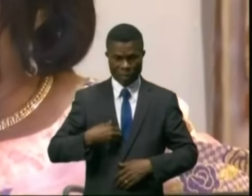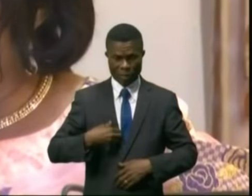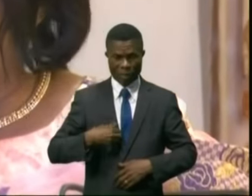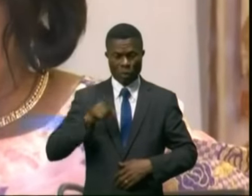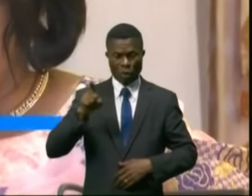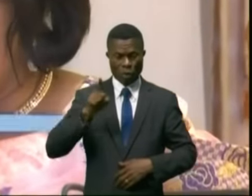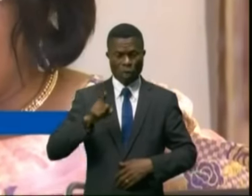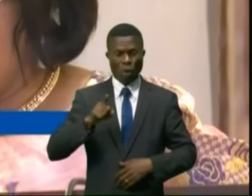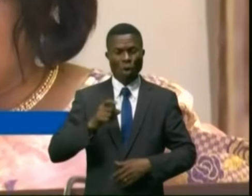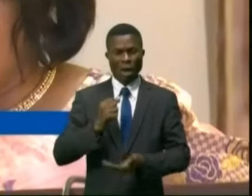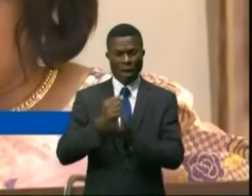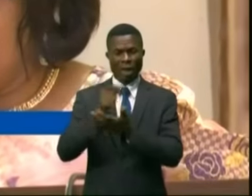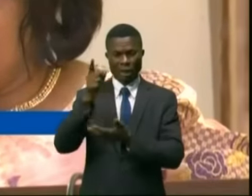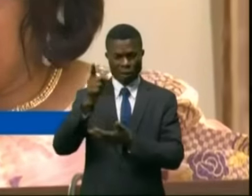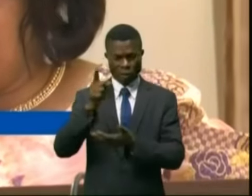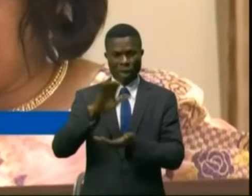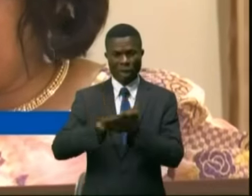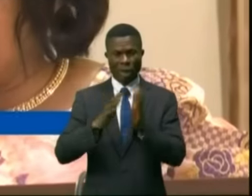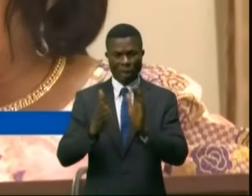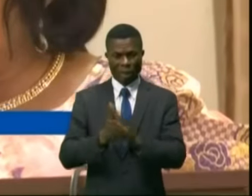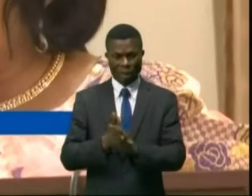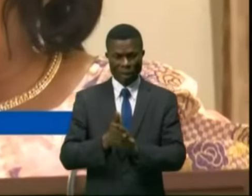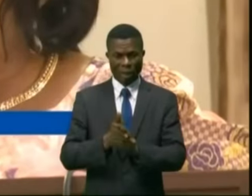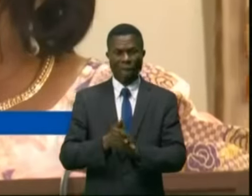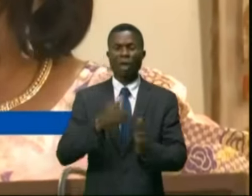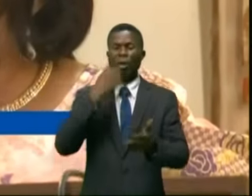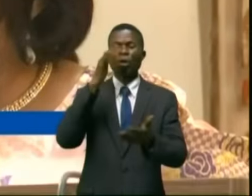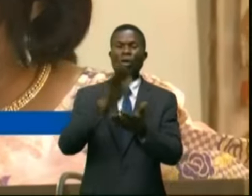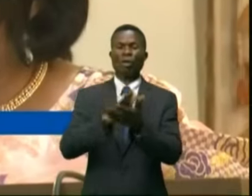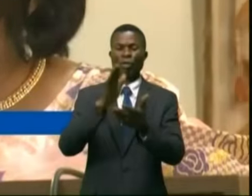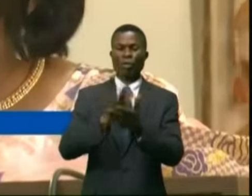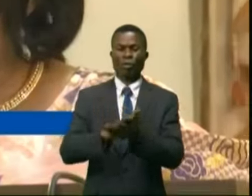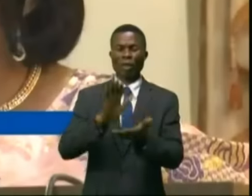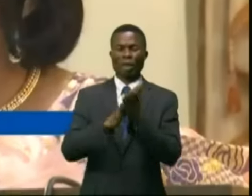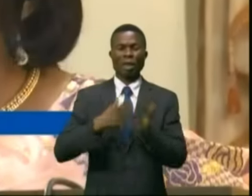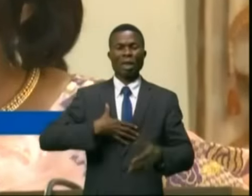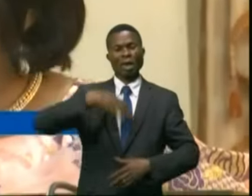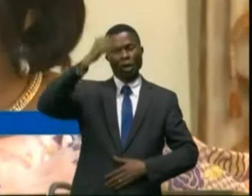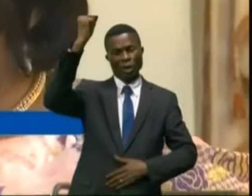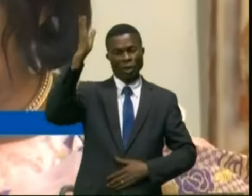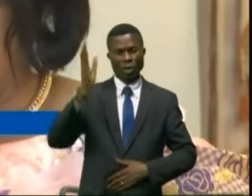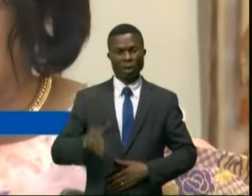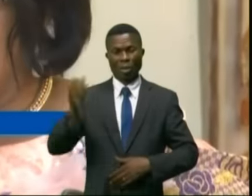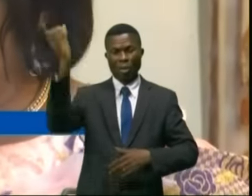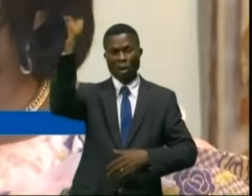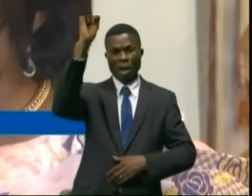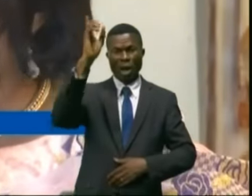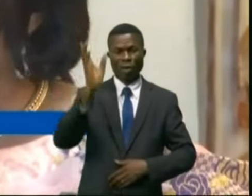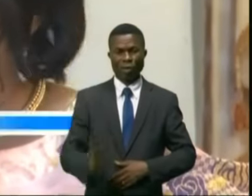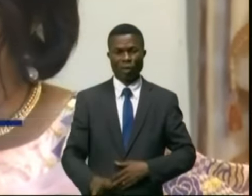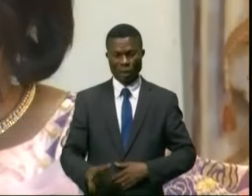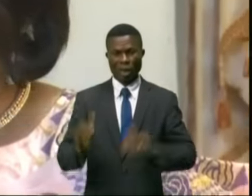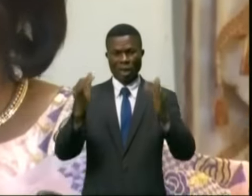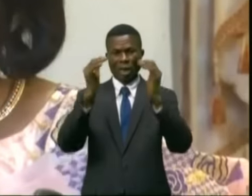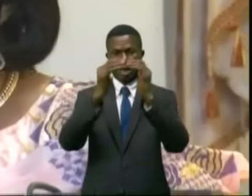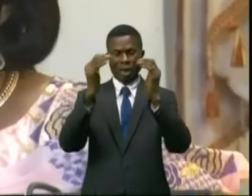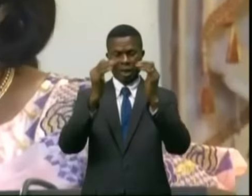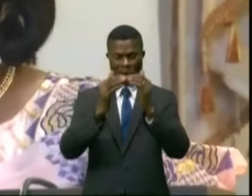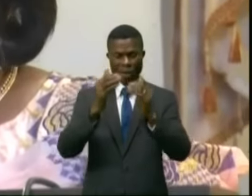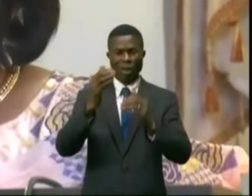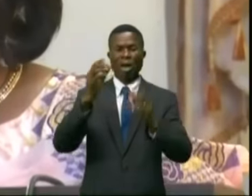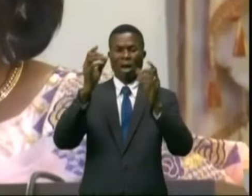amené à être plébiscité champion africain de la masculinité